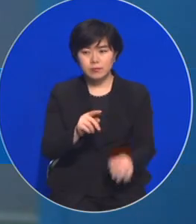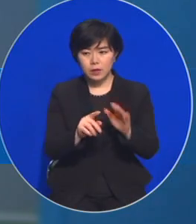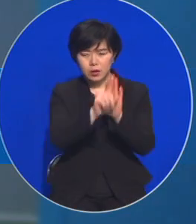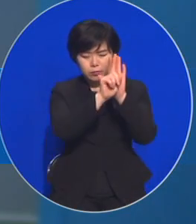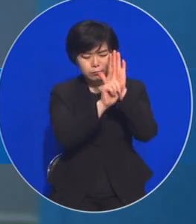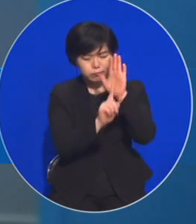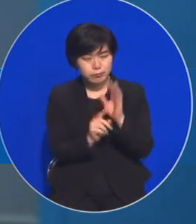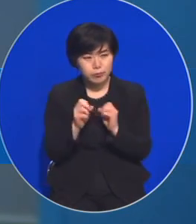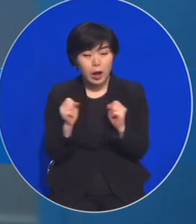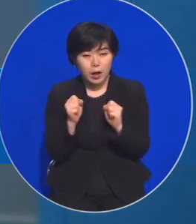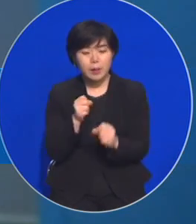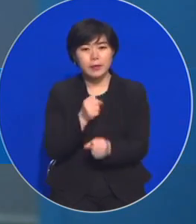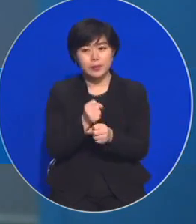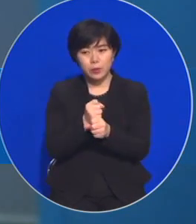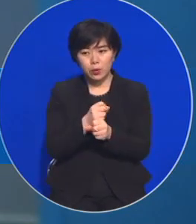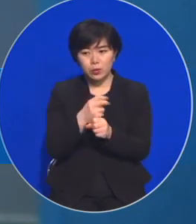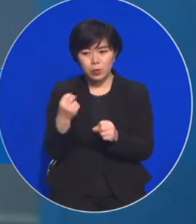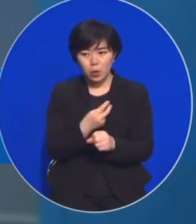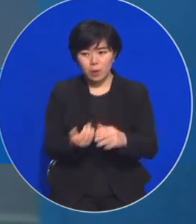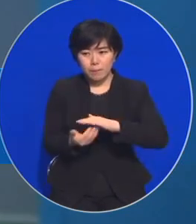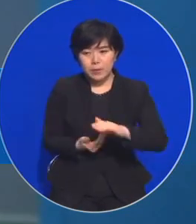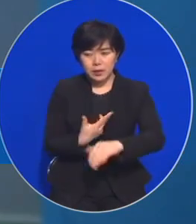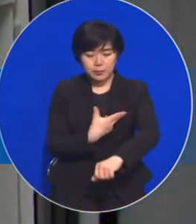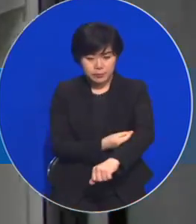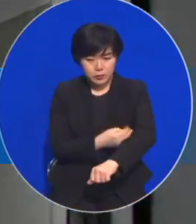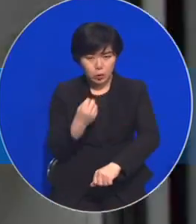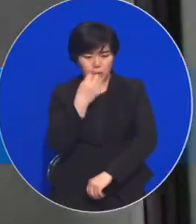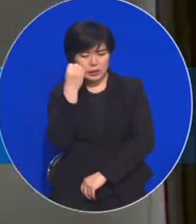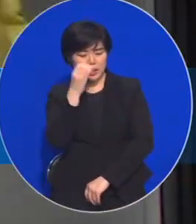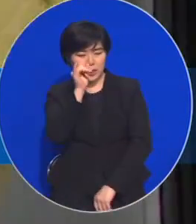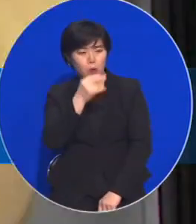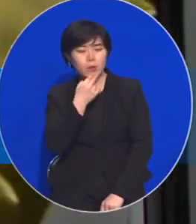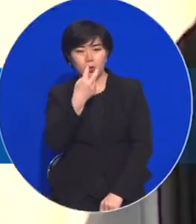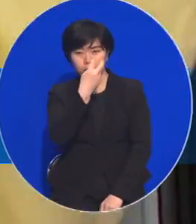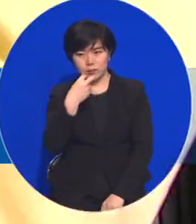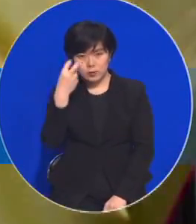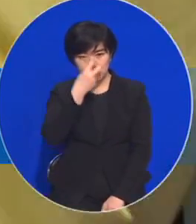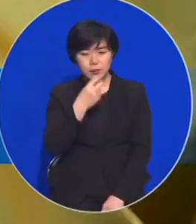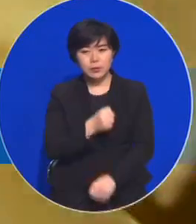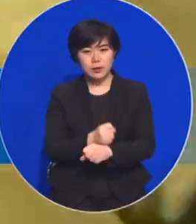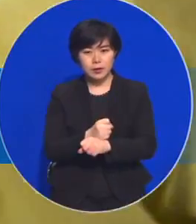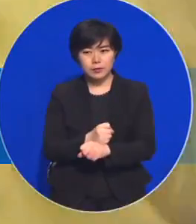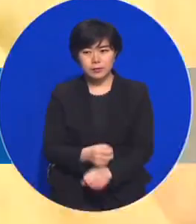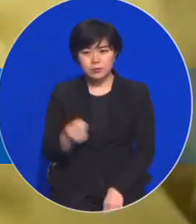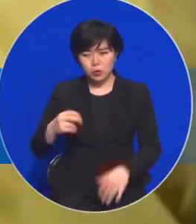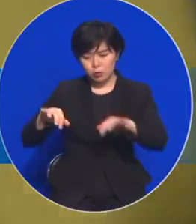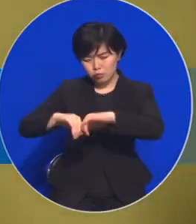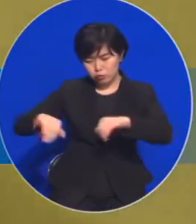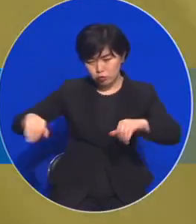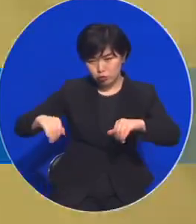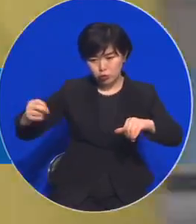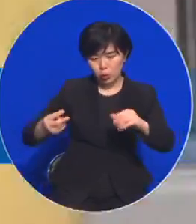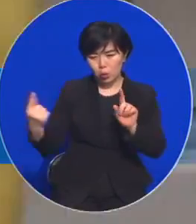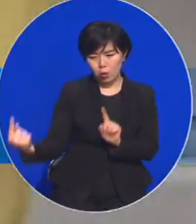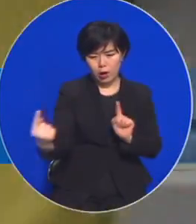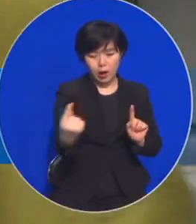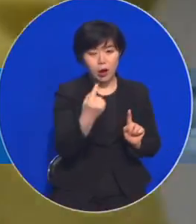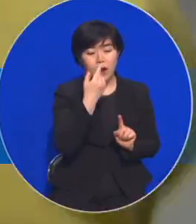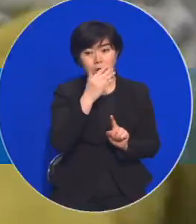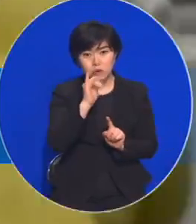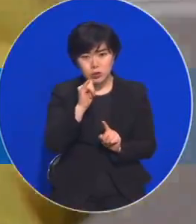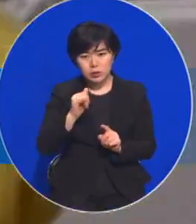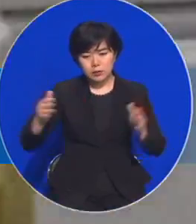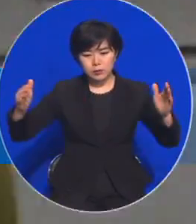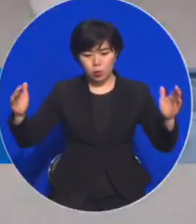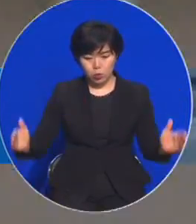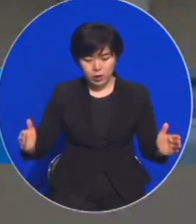냉동고를 설치하고 예진과 이상반응 관찰을 실시합니다. 동선 분류와 거리 두기를 할 수 있는 충분한